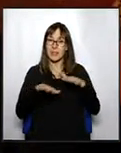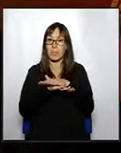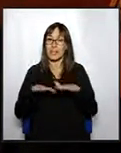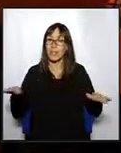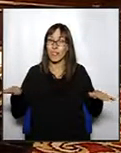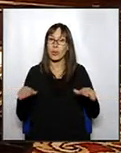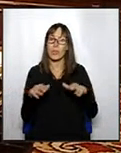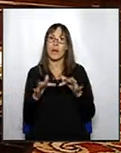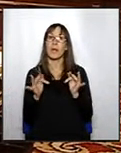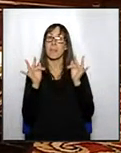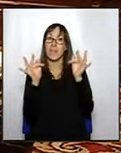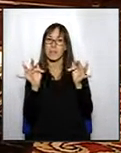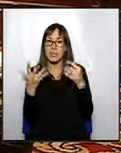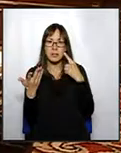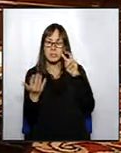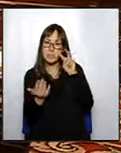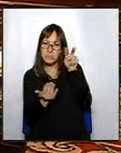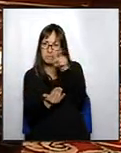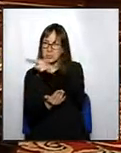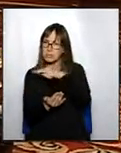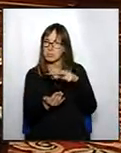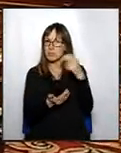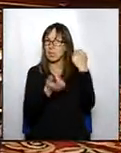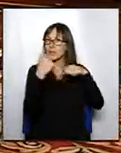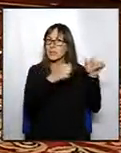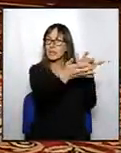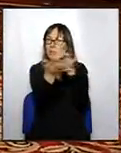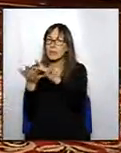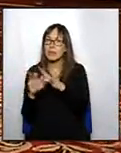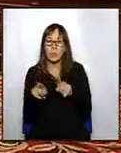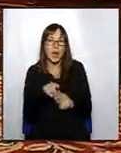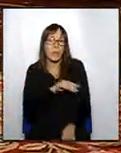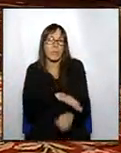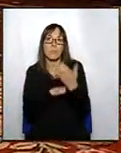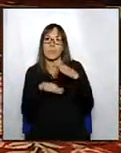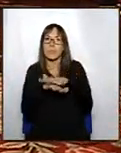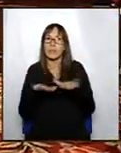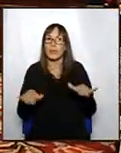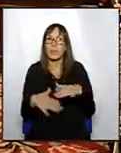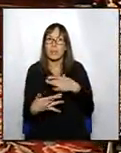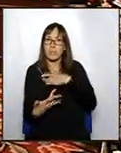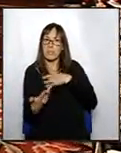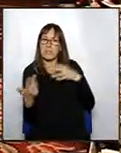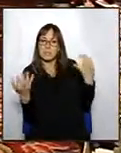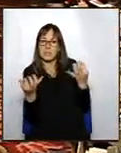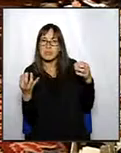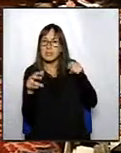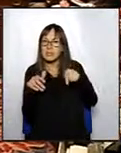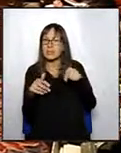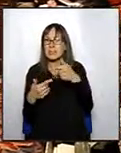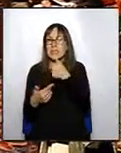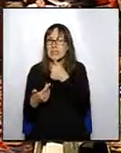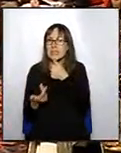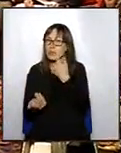tampoc no és que hàgim trobat massa coses d'aquesta gent. sigui, per nosaltres és una plataforma totalment desconeguda. Per tant, el motiu és aquest, el de l